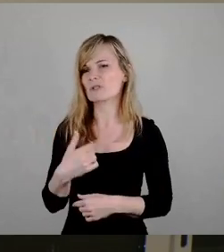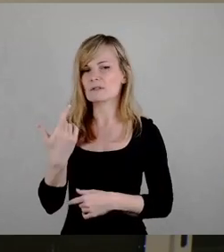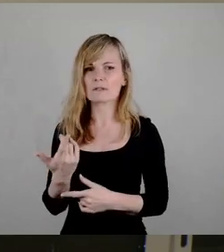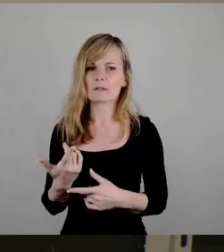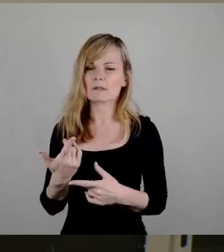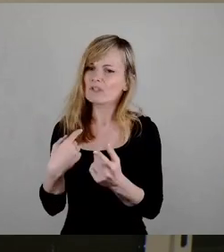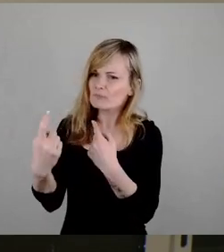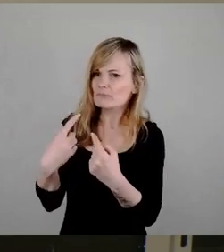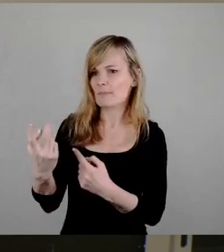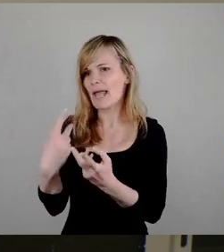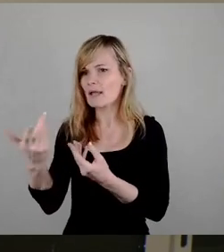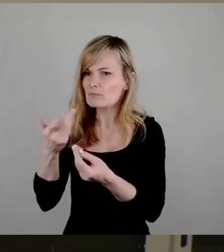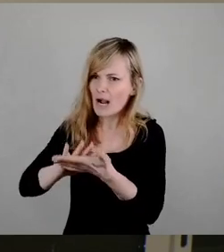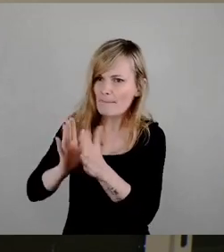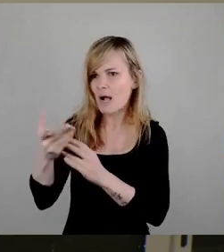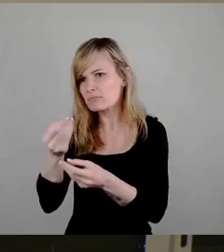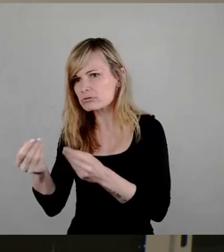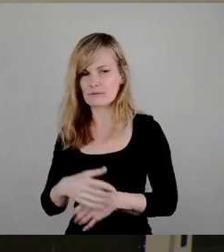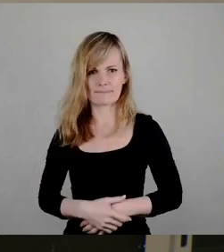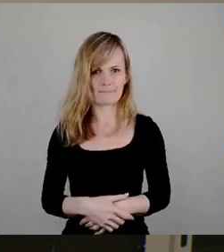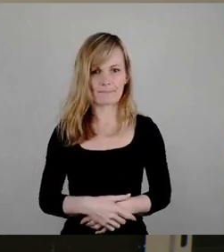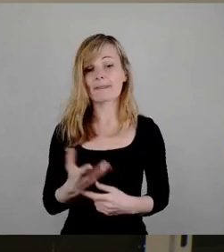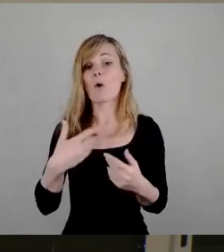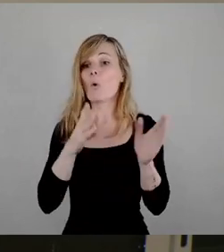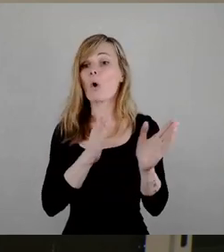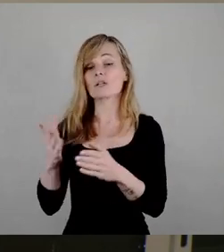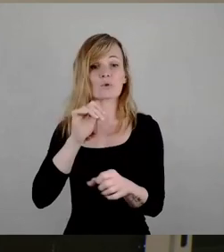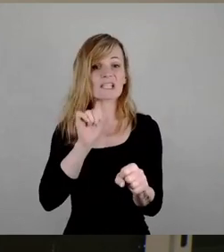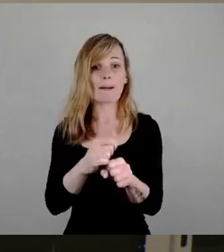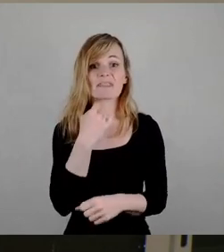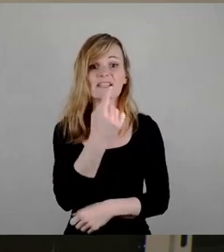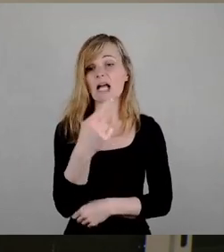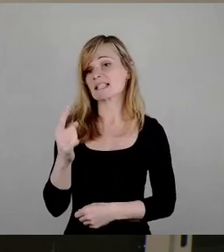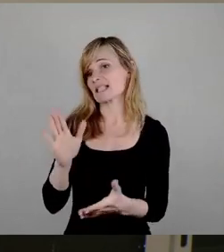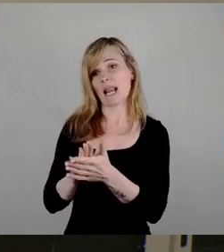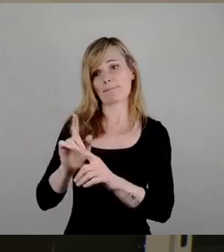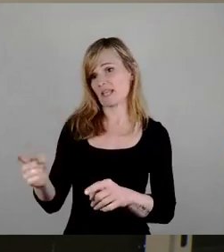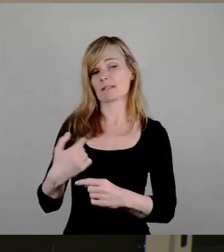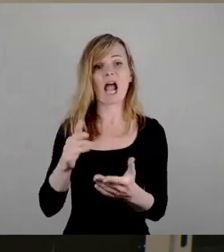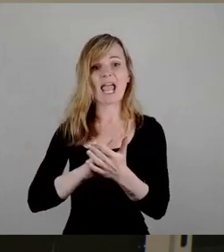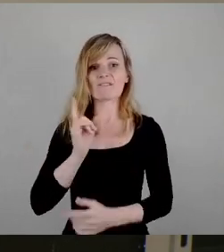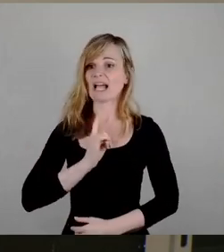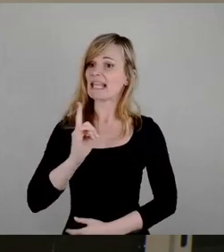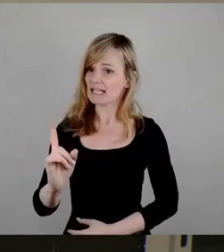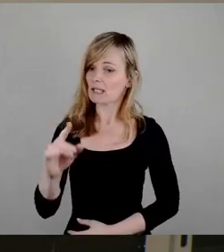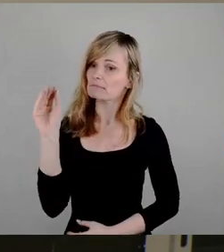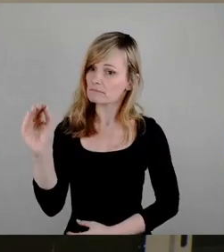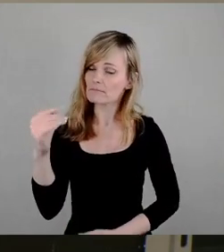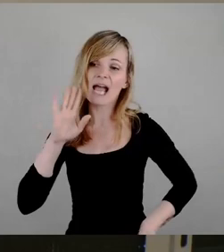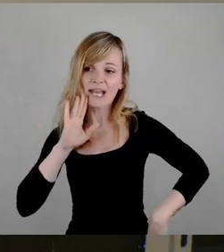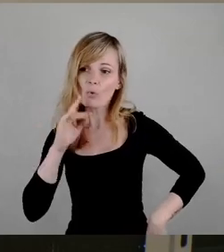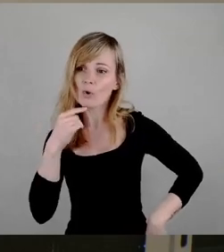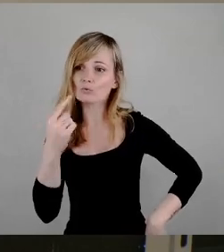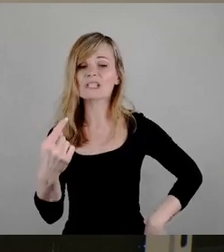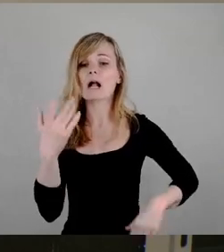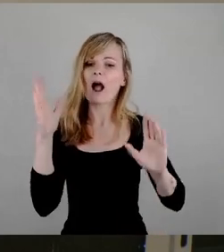aushandeln. Und weil unser Ordnungsamt behauptet, das ginge gar nicht, die könnten nie einfach hingehen, sich anhören und sagen,